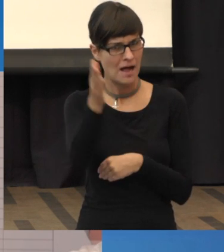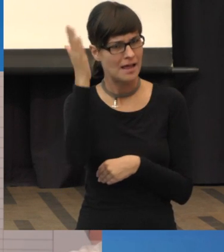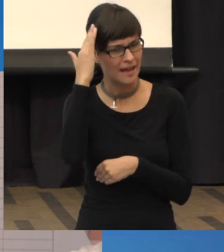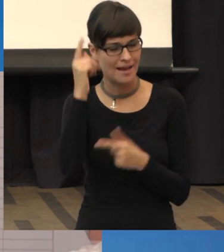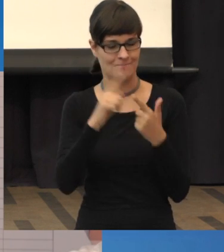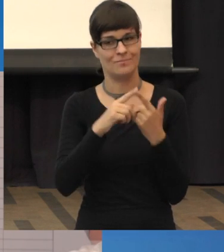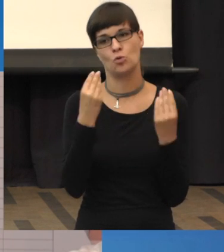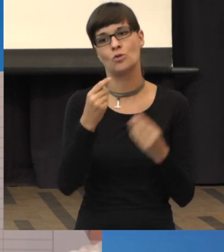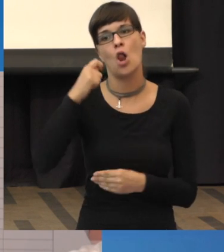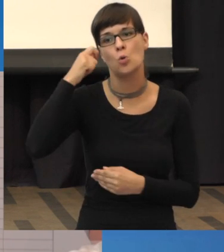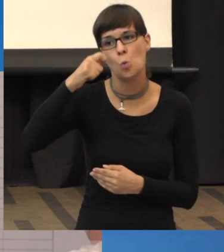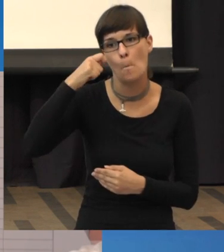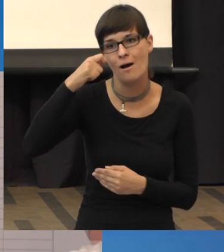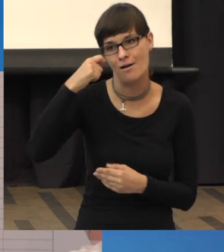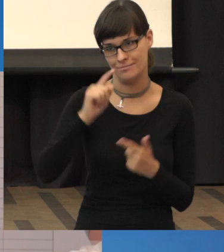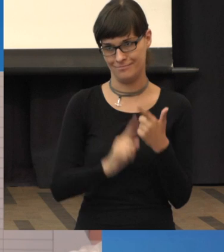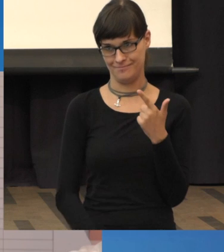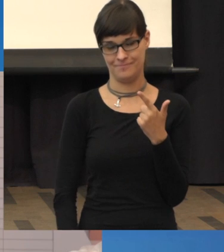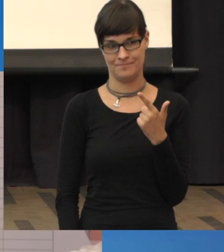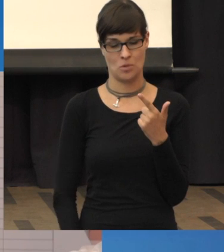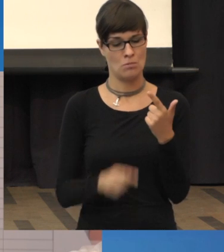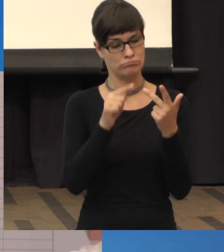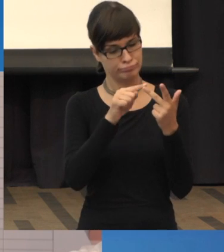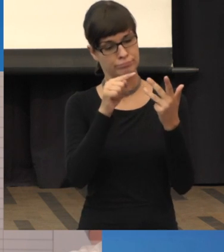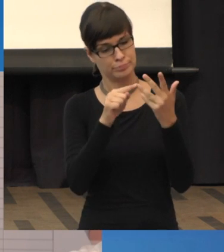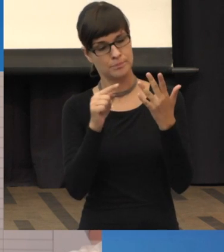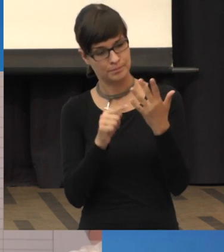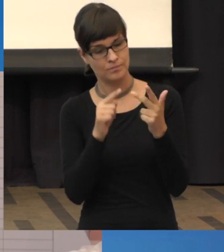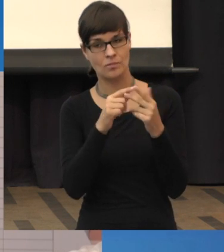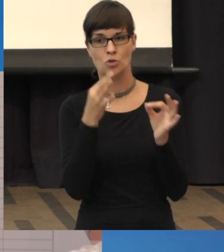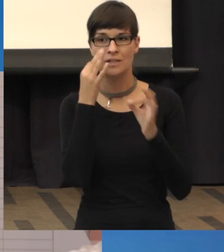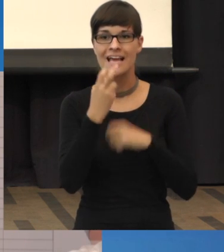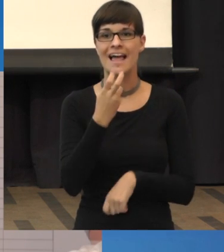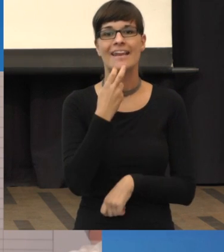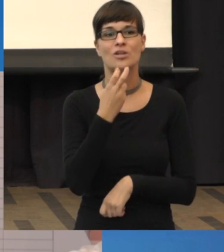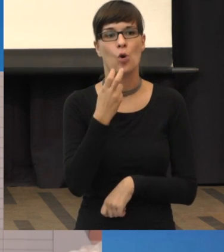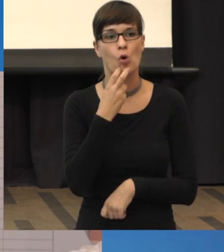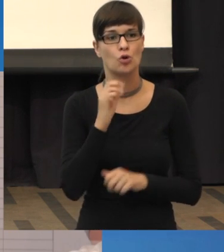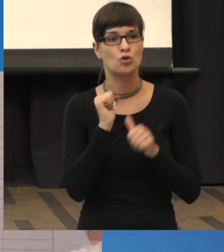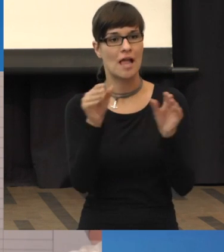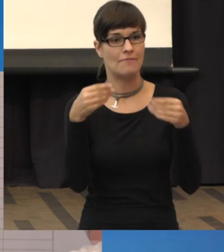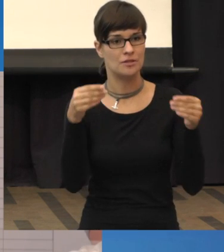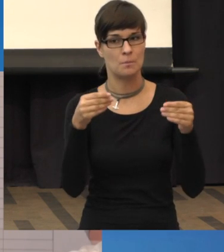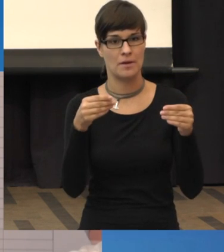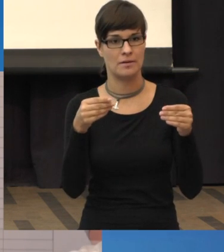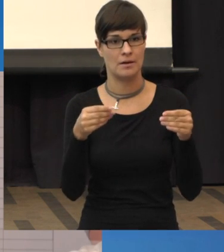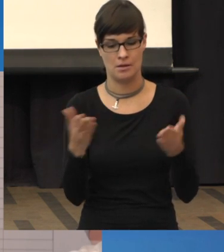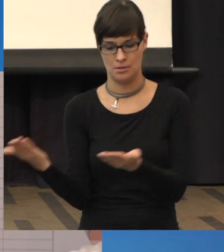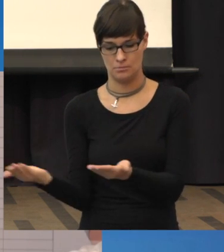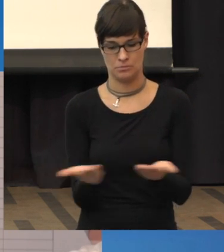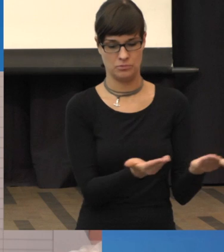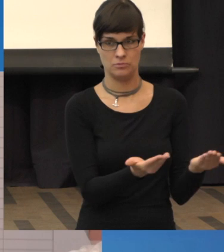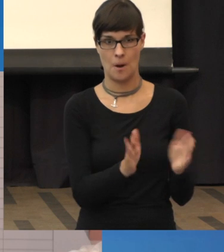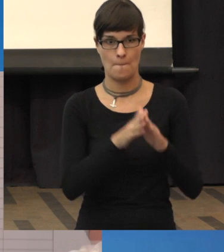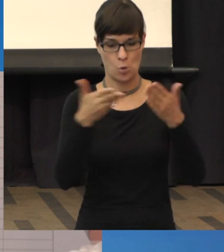klassischen Lupen. Und das geht hin bis zu den optoelektronischen Hilfsmitteln, dem sogenannten Bildschirm